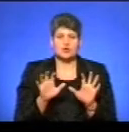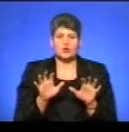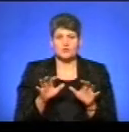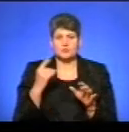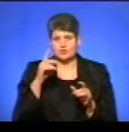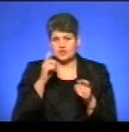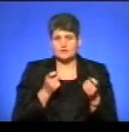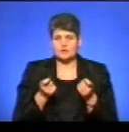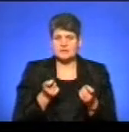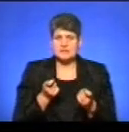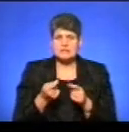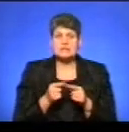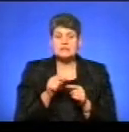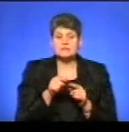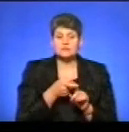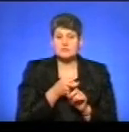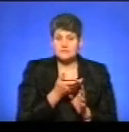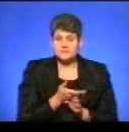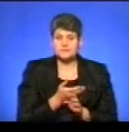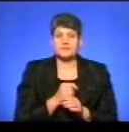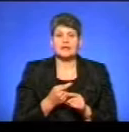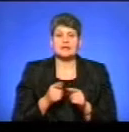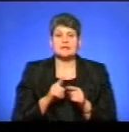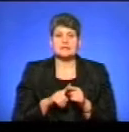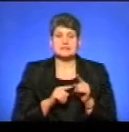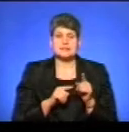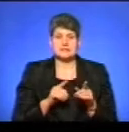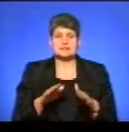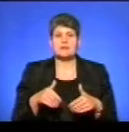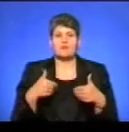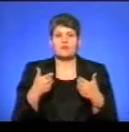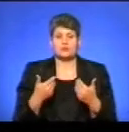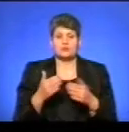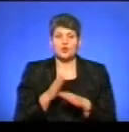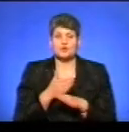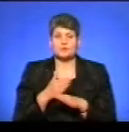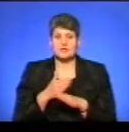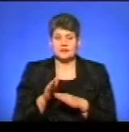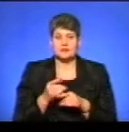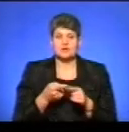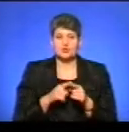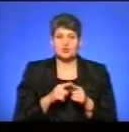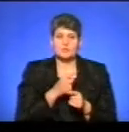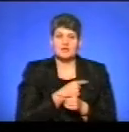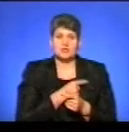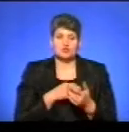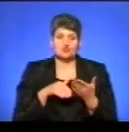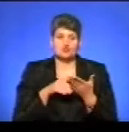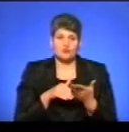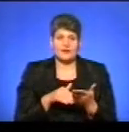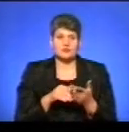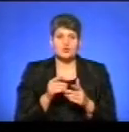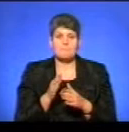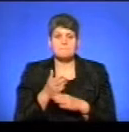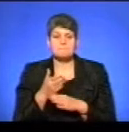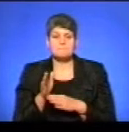обласної державної адміністрації з цього приводу. Ця, запропоновано розподілити цю медичну субвенцію між